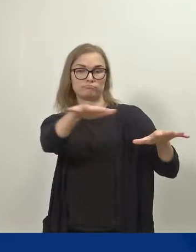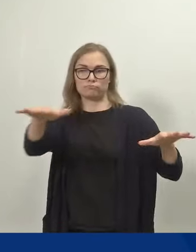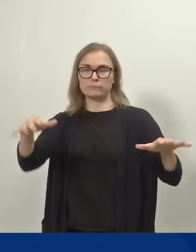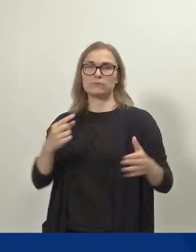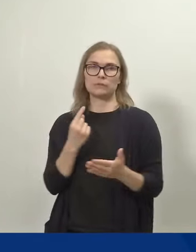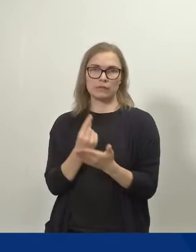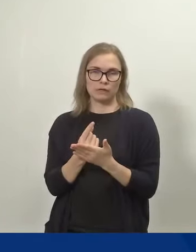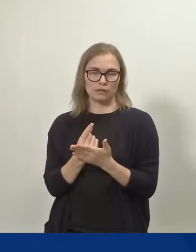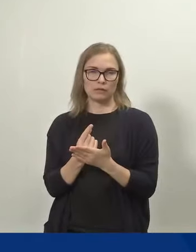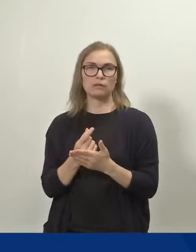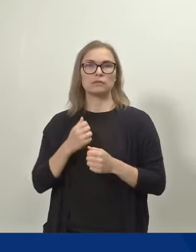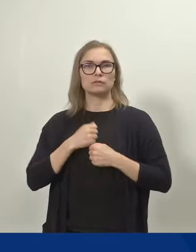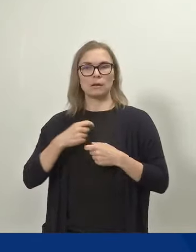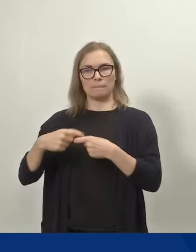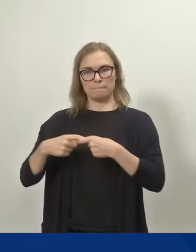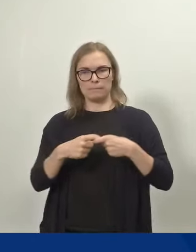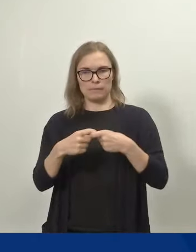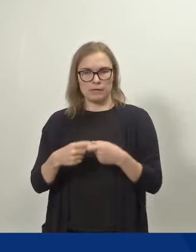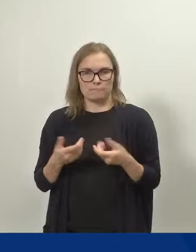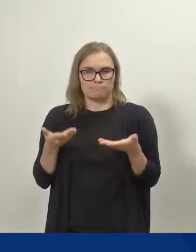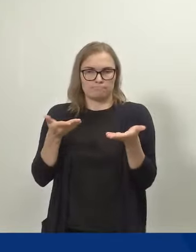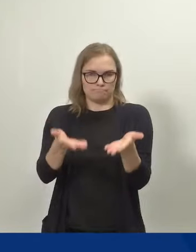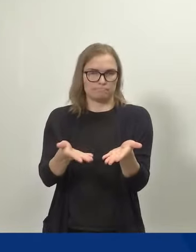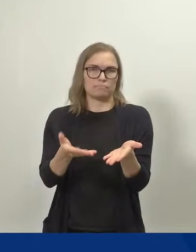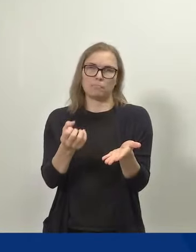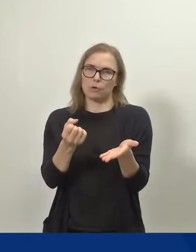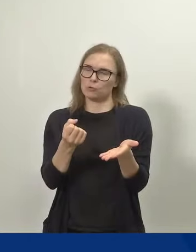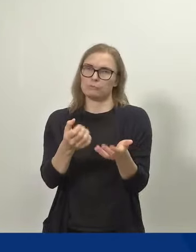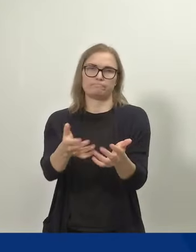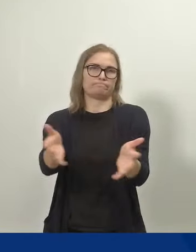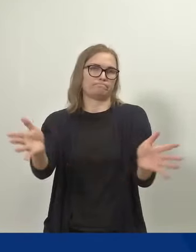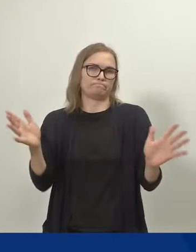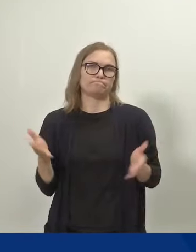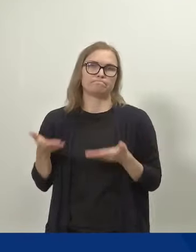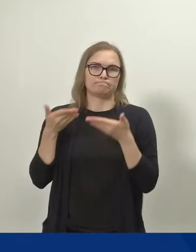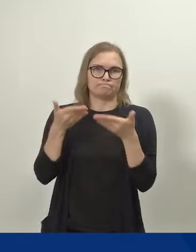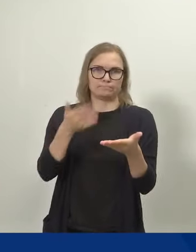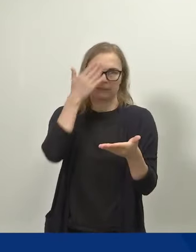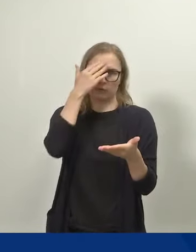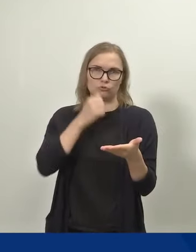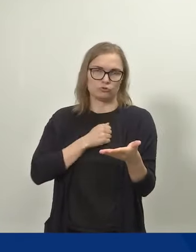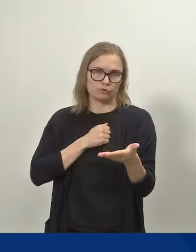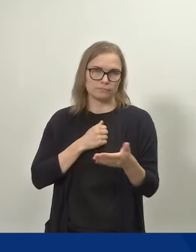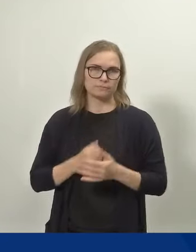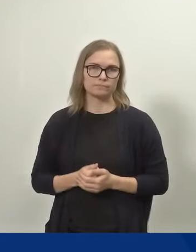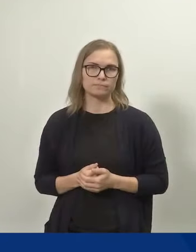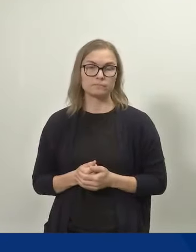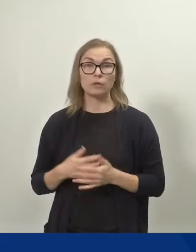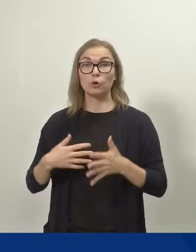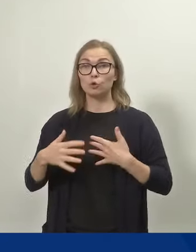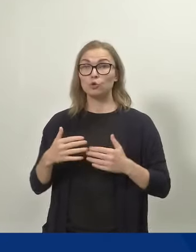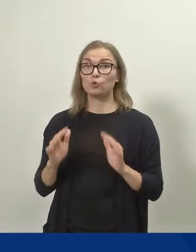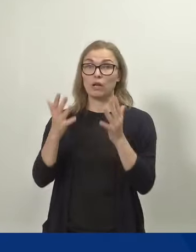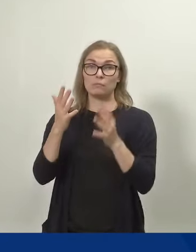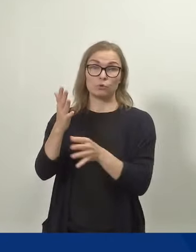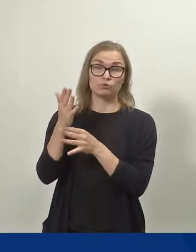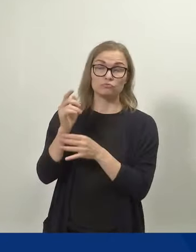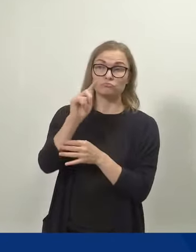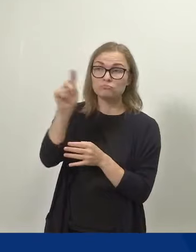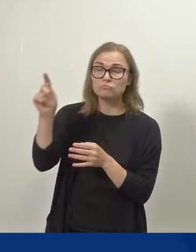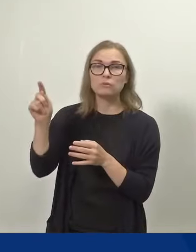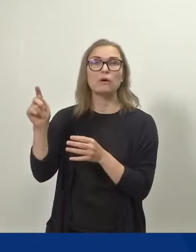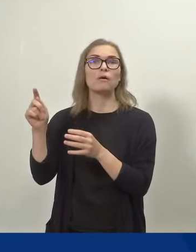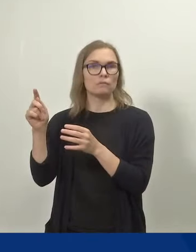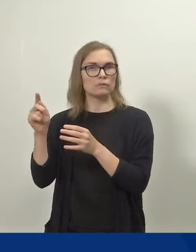saavuttaa perheet mahdollisimman laajasti. Työelämän toimijat vaikuttavat suuresti siihen, miten hyvin